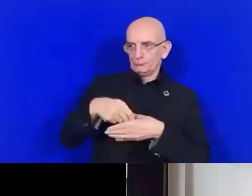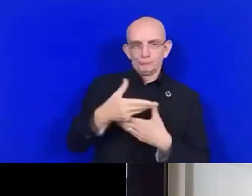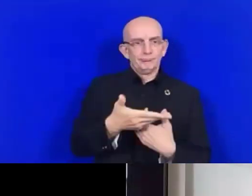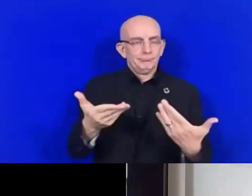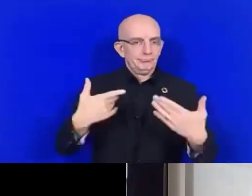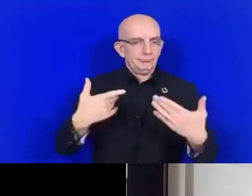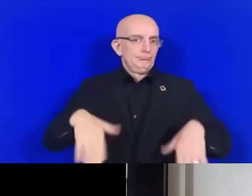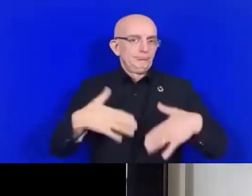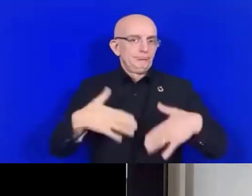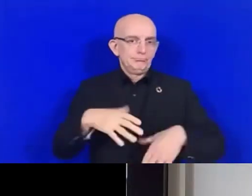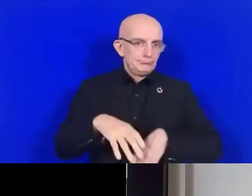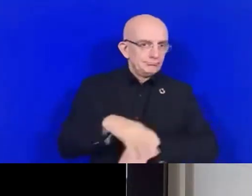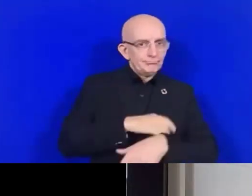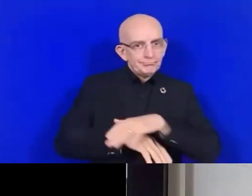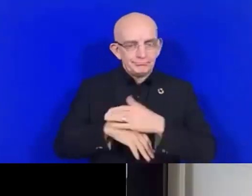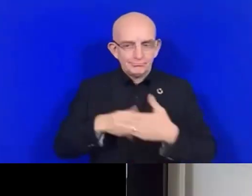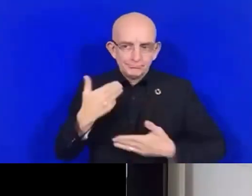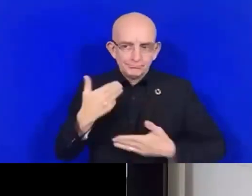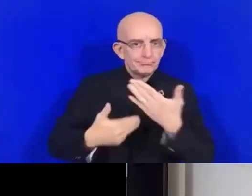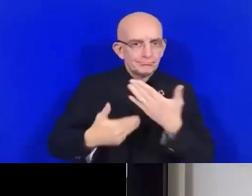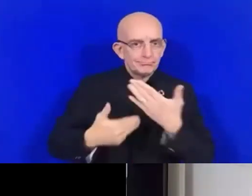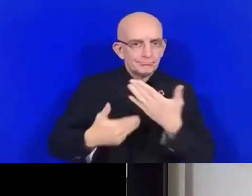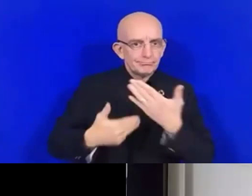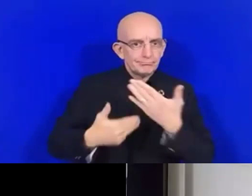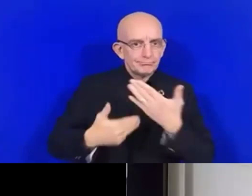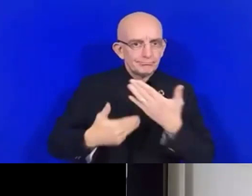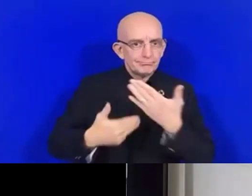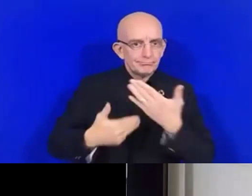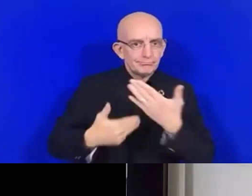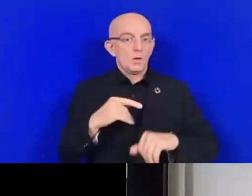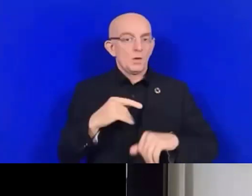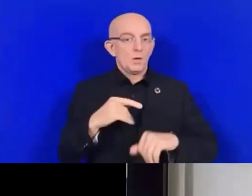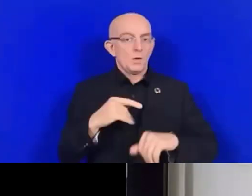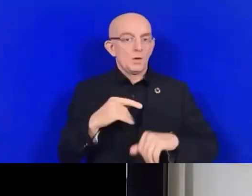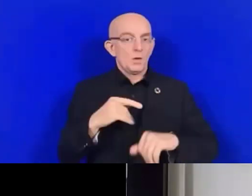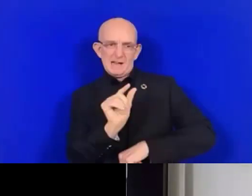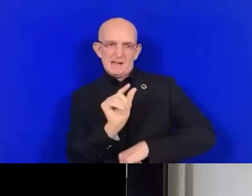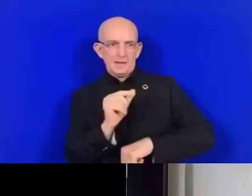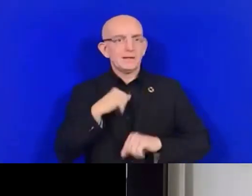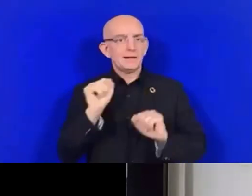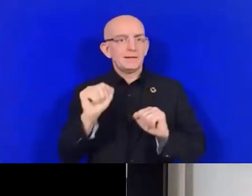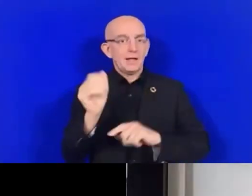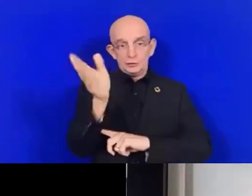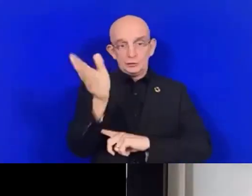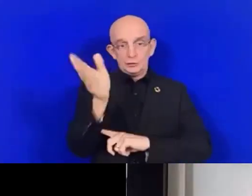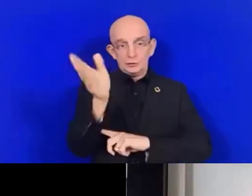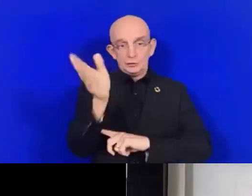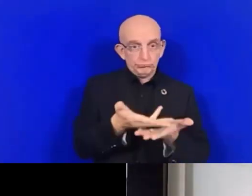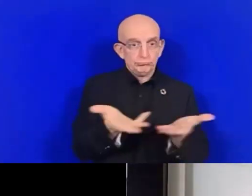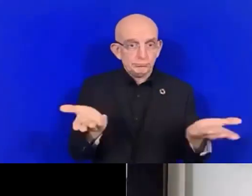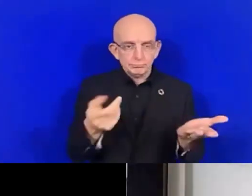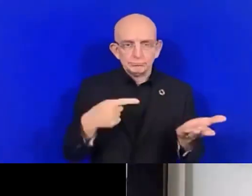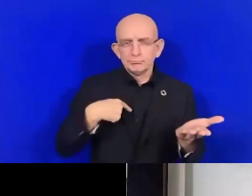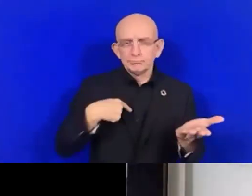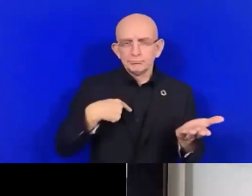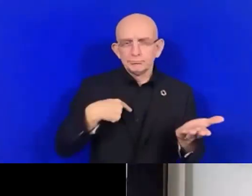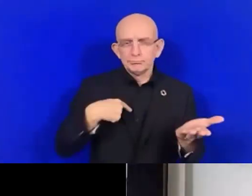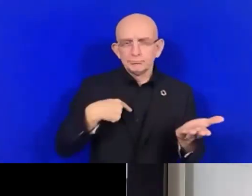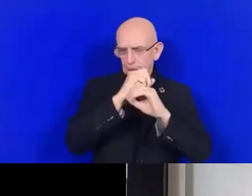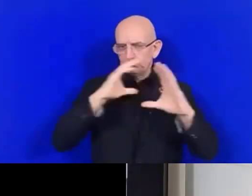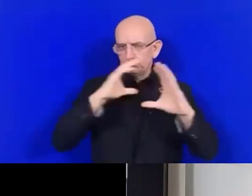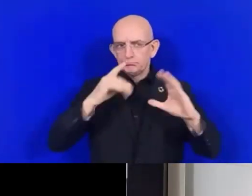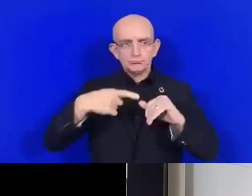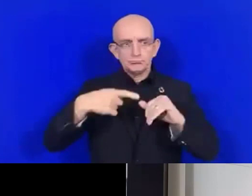des efforts avec vous. Je suis certaine que le reste de la formation est très intéressante, pleine d